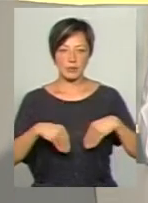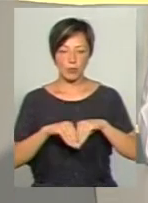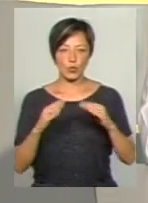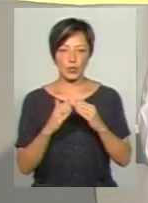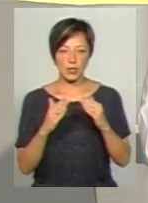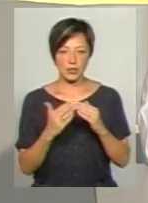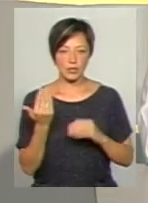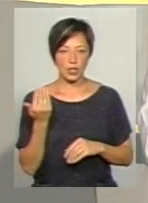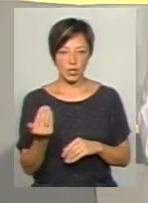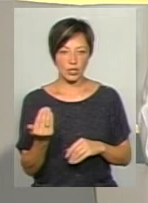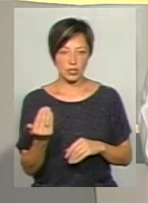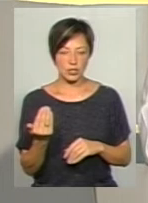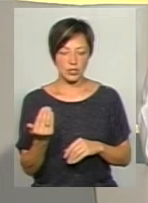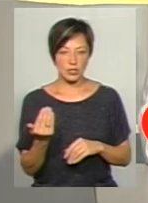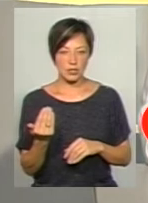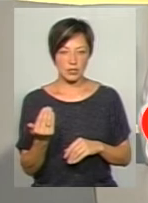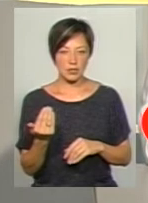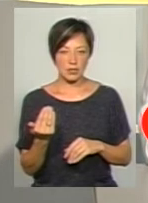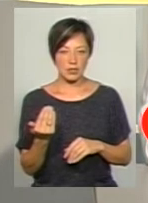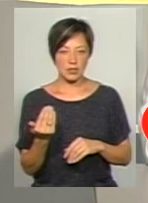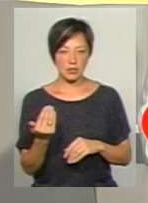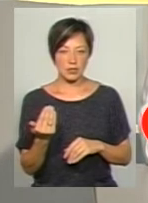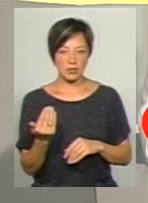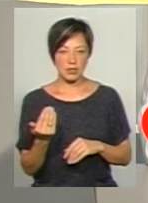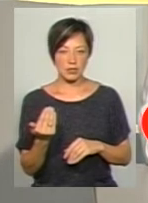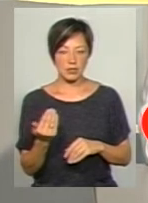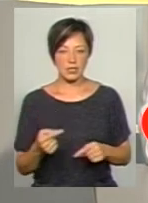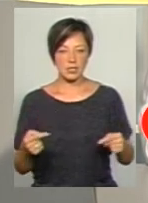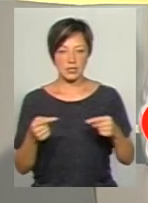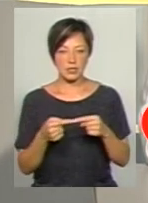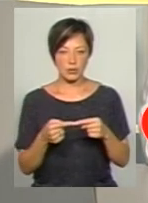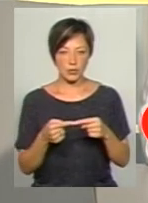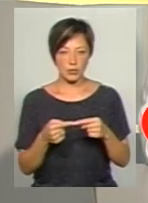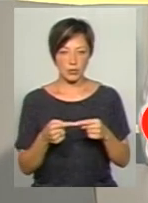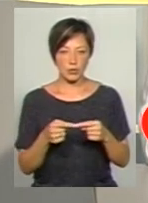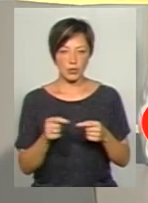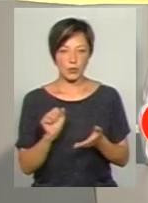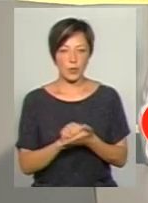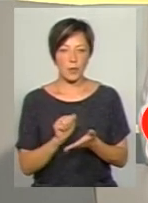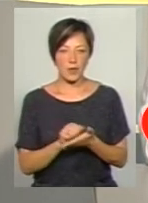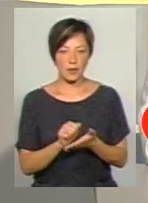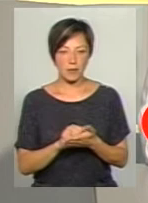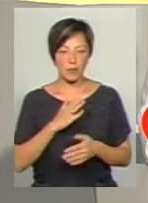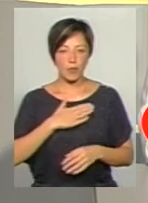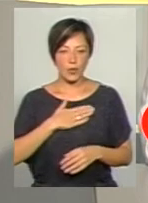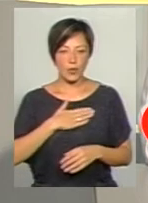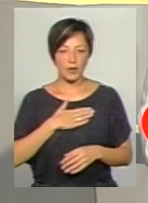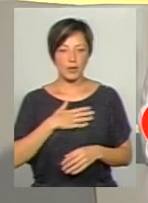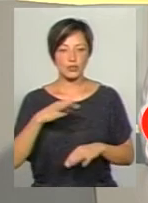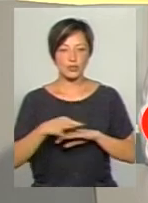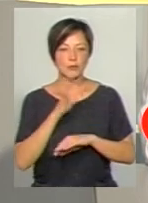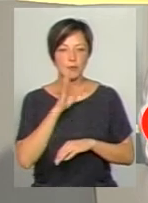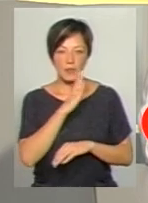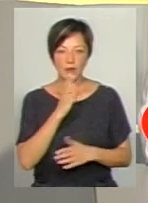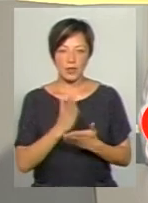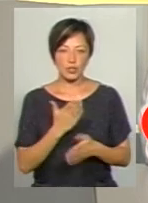будинку, який належить згідно нормативних документів моїй тещі, але він